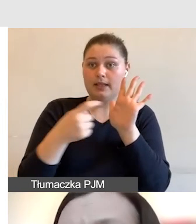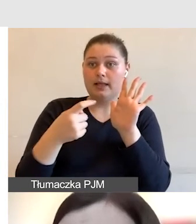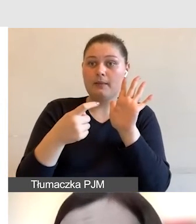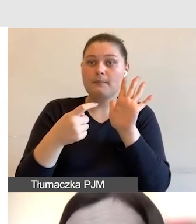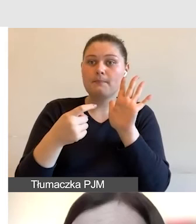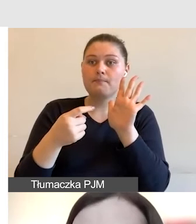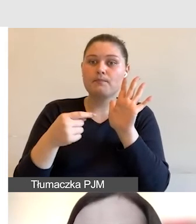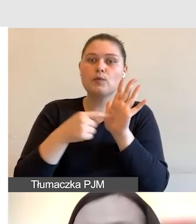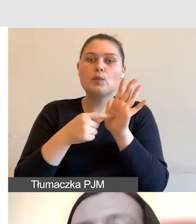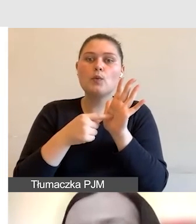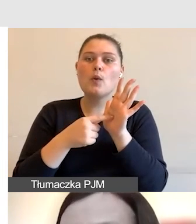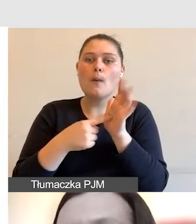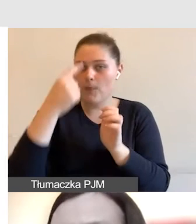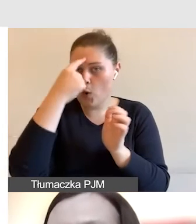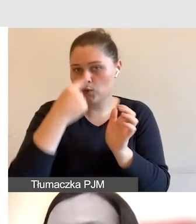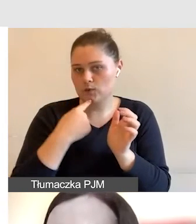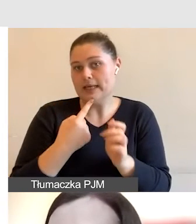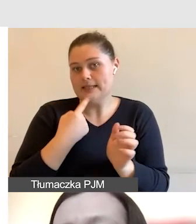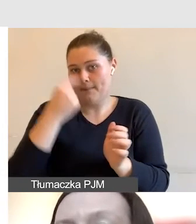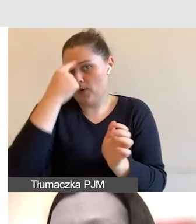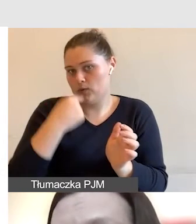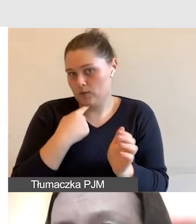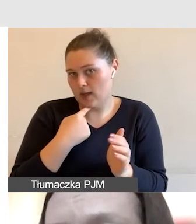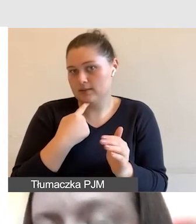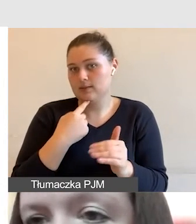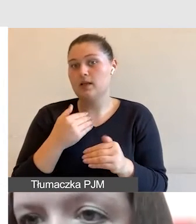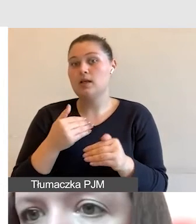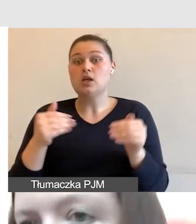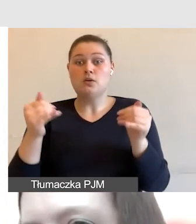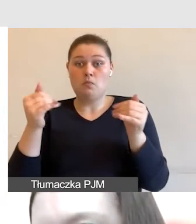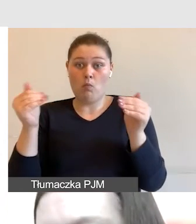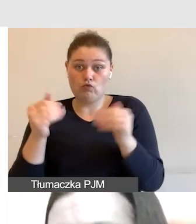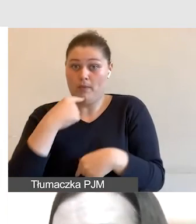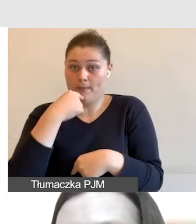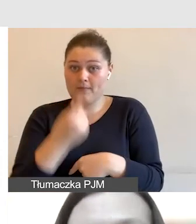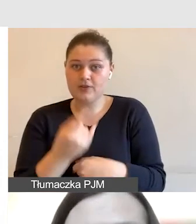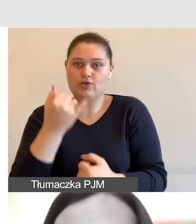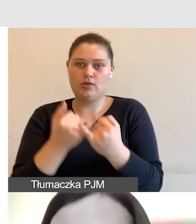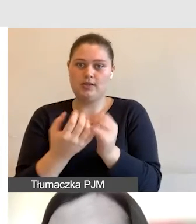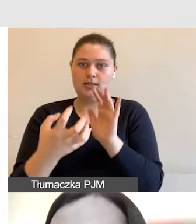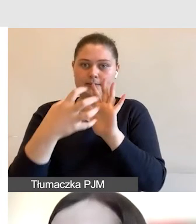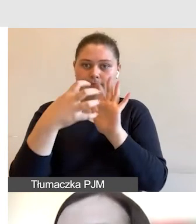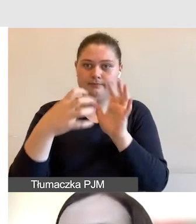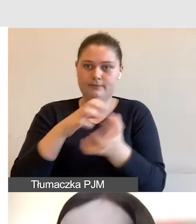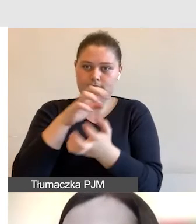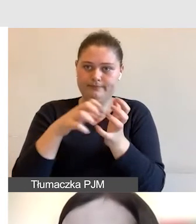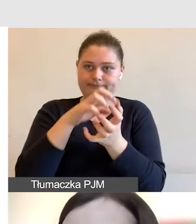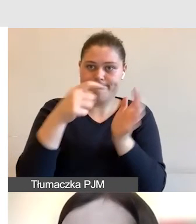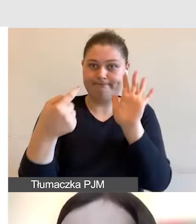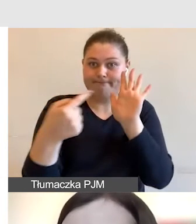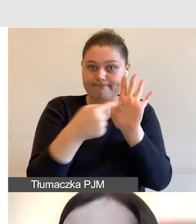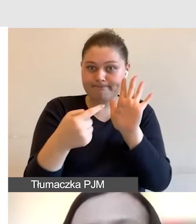i umówić się z naszymi odbiorcami, że po kliknięciu ikony język portugalski będziemy mieli